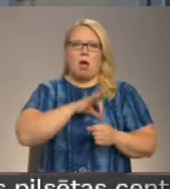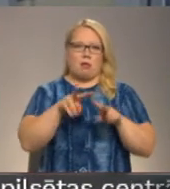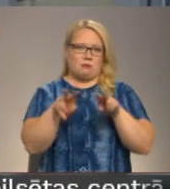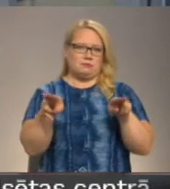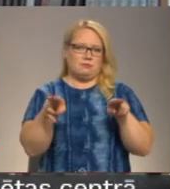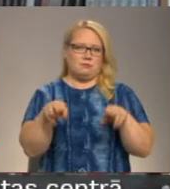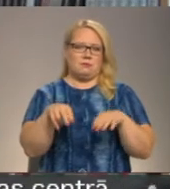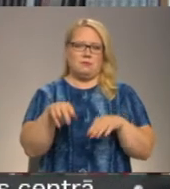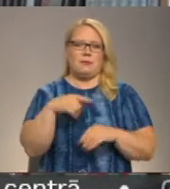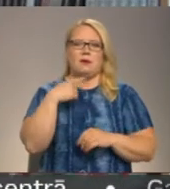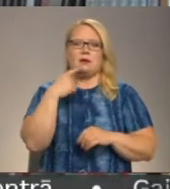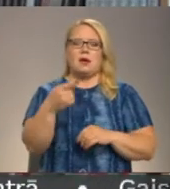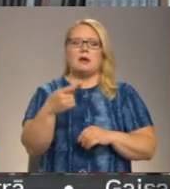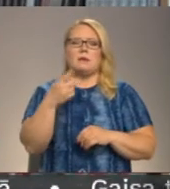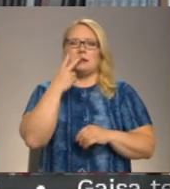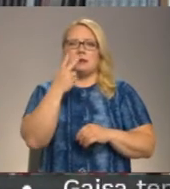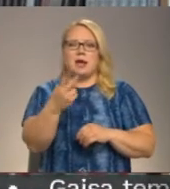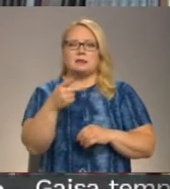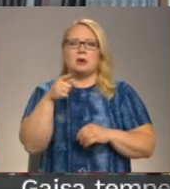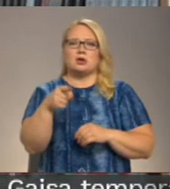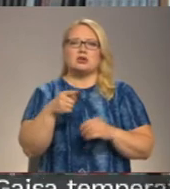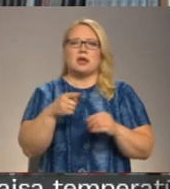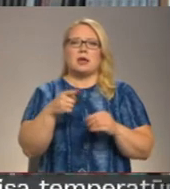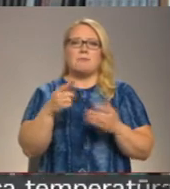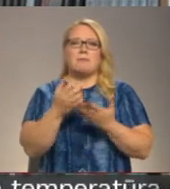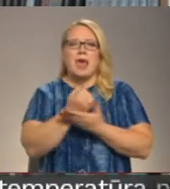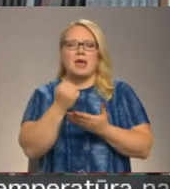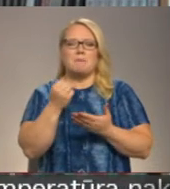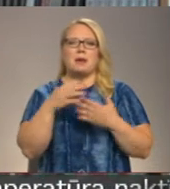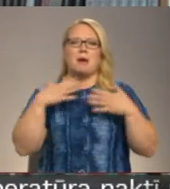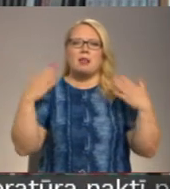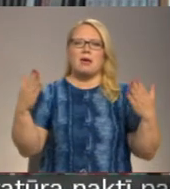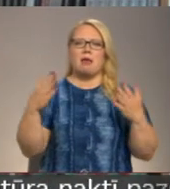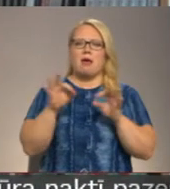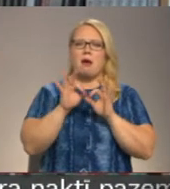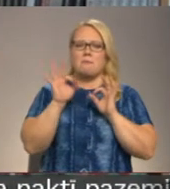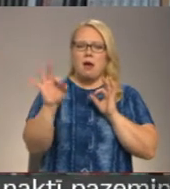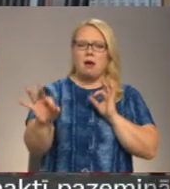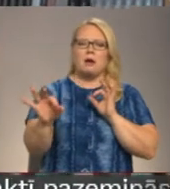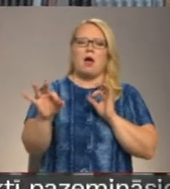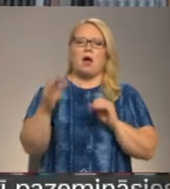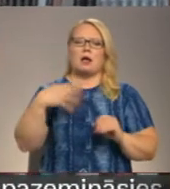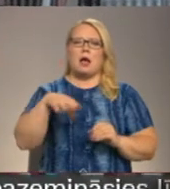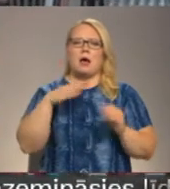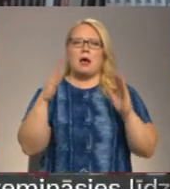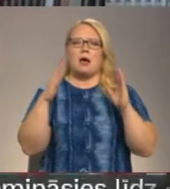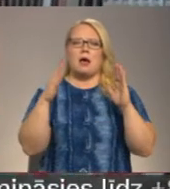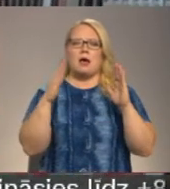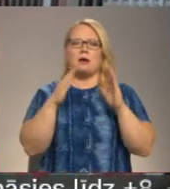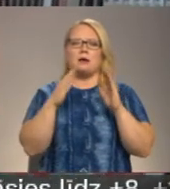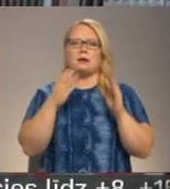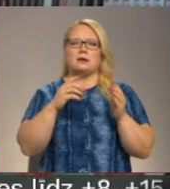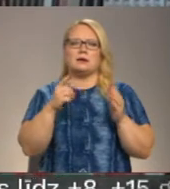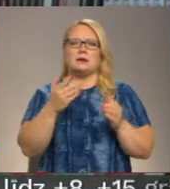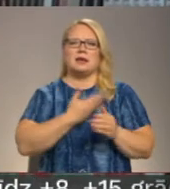Mēs paredzam, ka šī pieejamība lielā mērā būtu jādefinē tādā veidā, kad mājas saimniecības netēdē uz